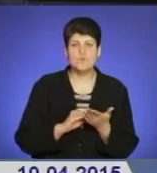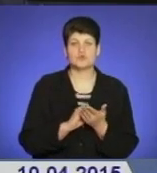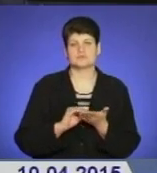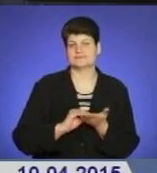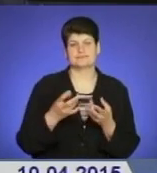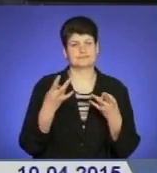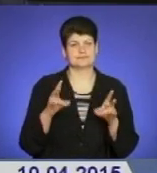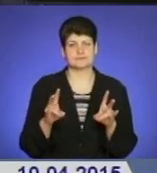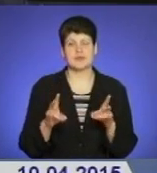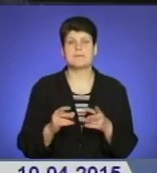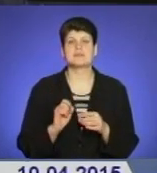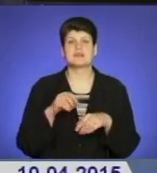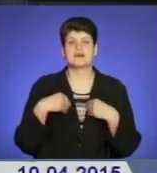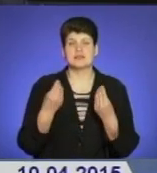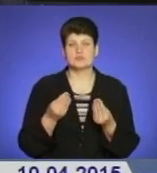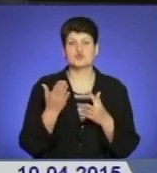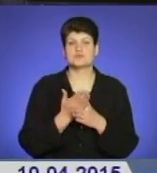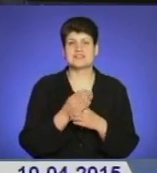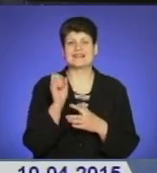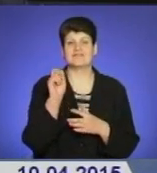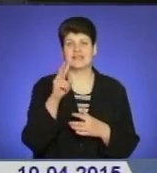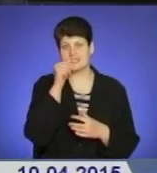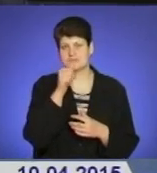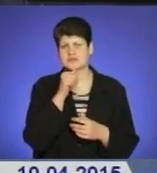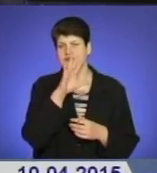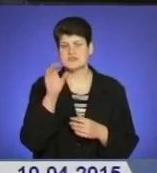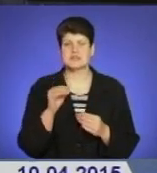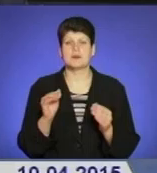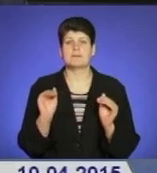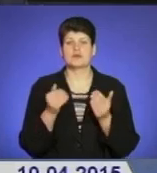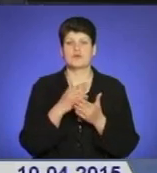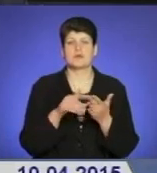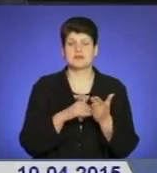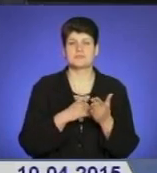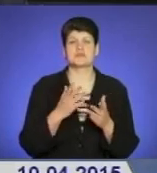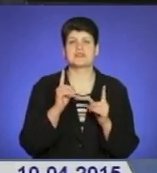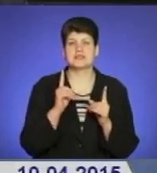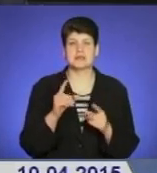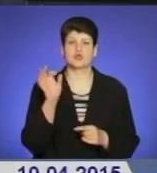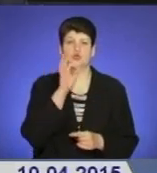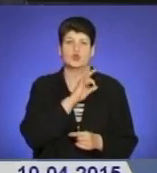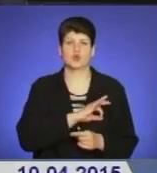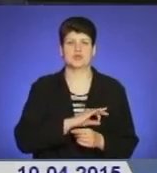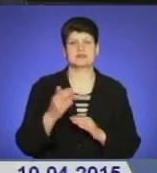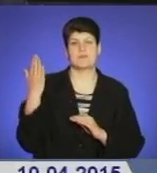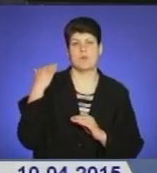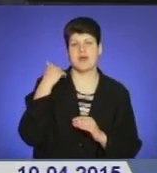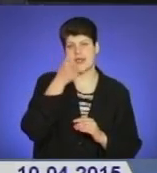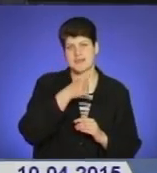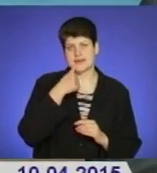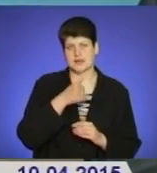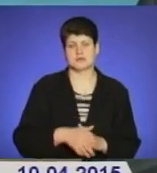Призначатимуть субсидію на 12 місяців, усі майнові обмеження скасовані. Братимуть до уваги лише доходи за попередній рік.